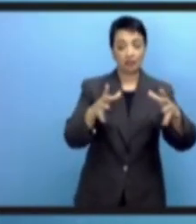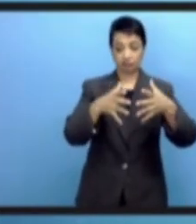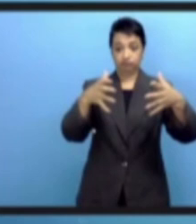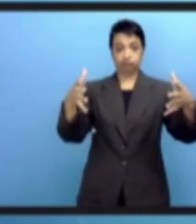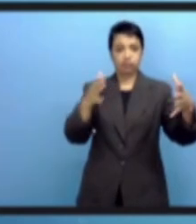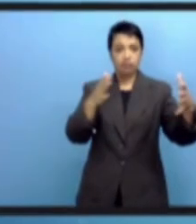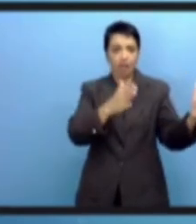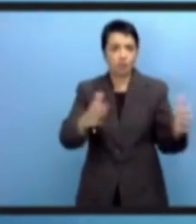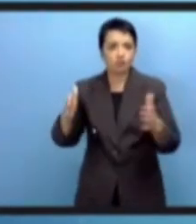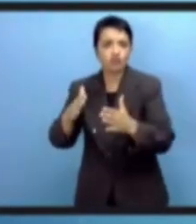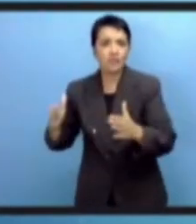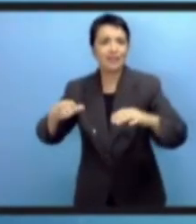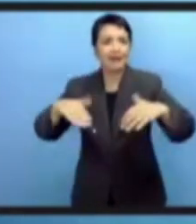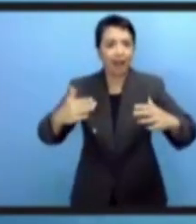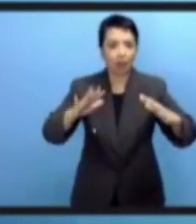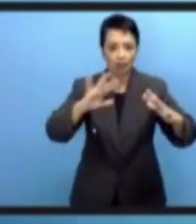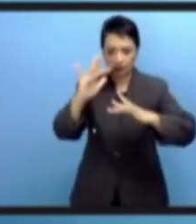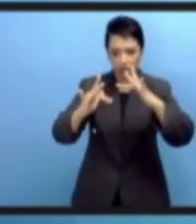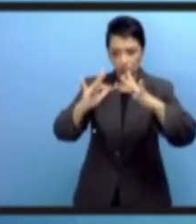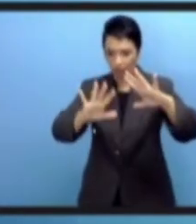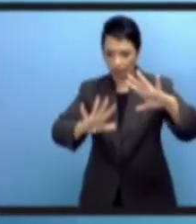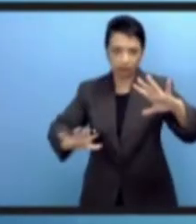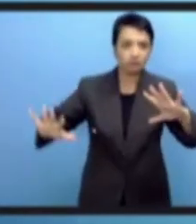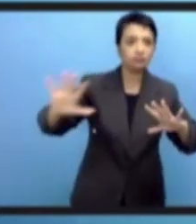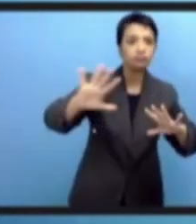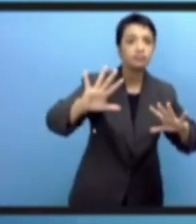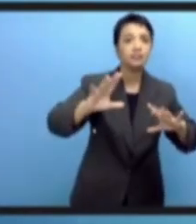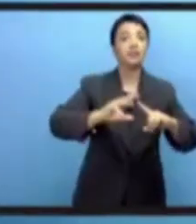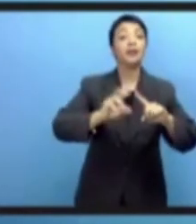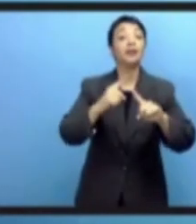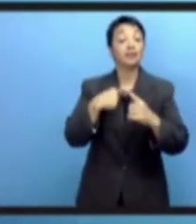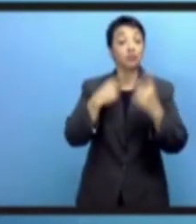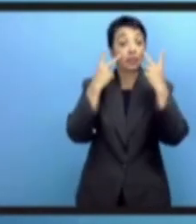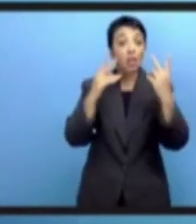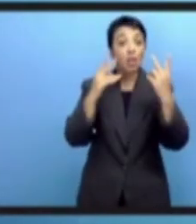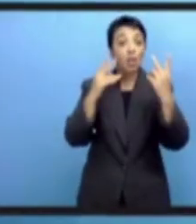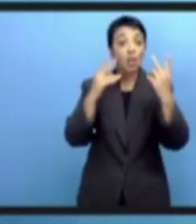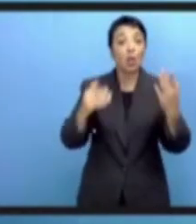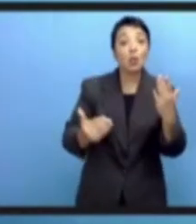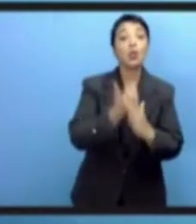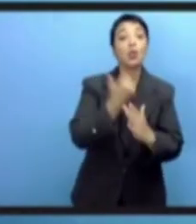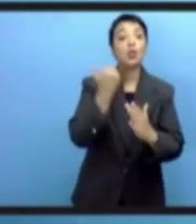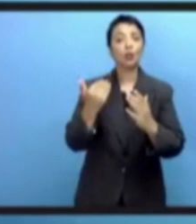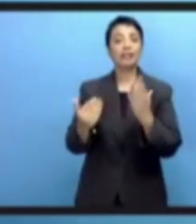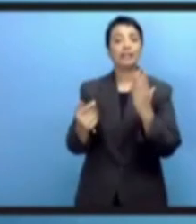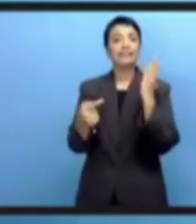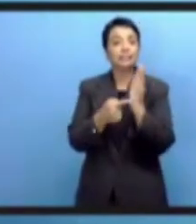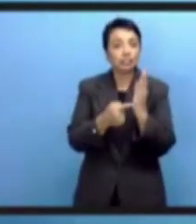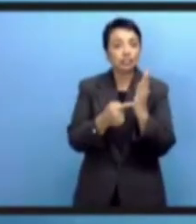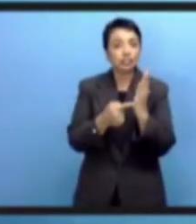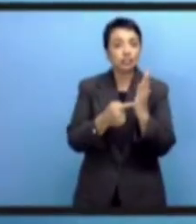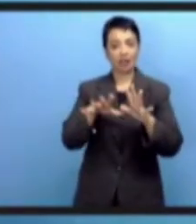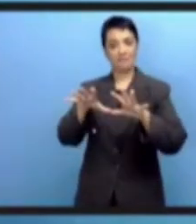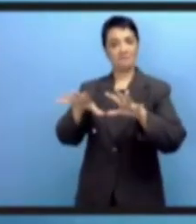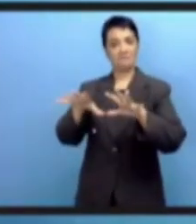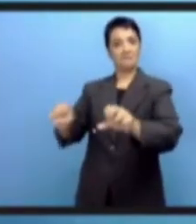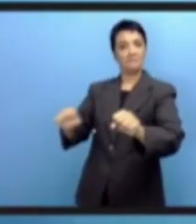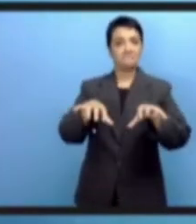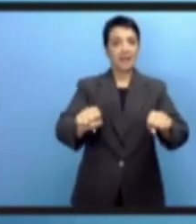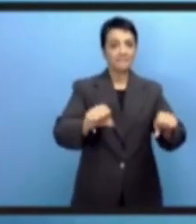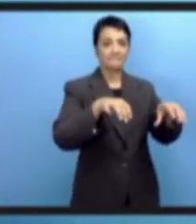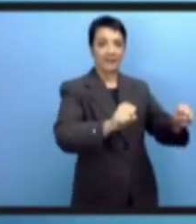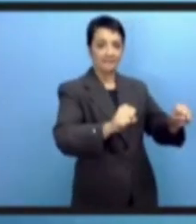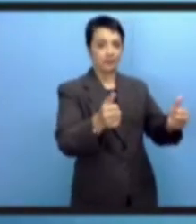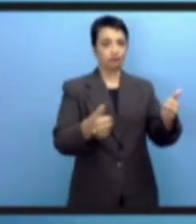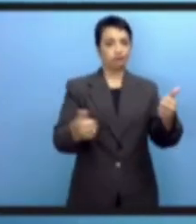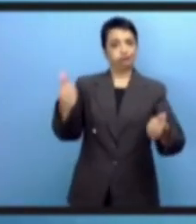И крупнейшие цифровые корпорации также играют важную роль. Цифровой